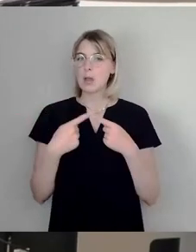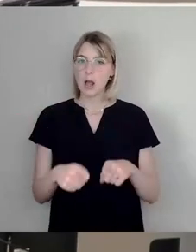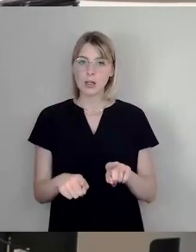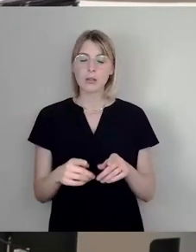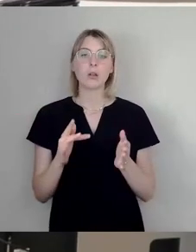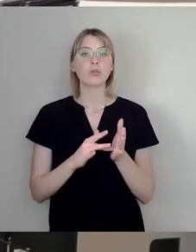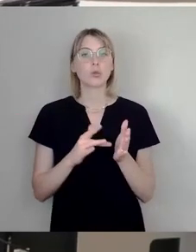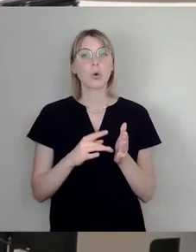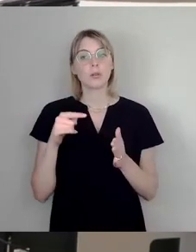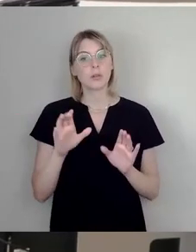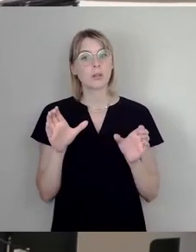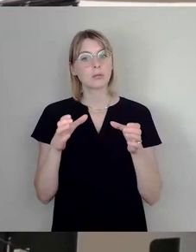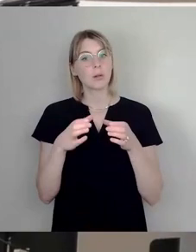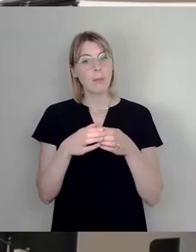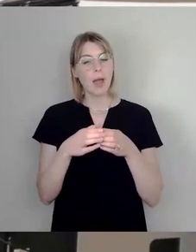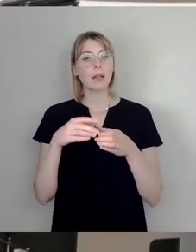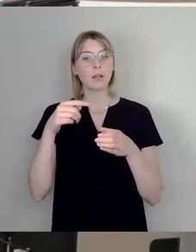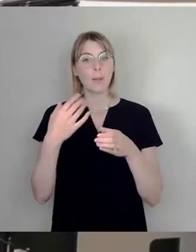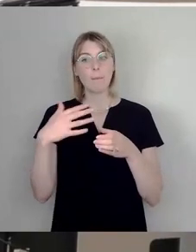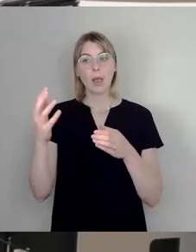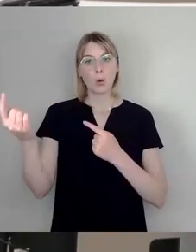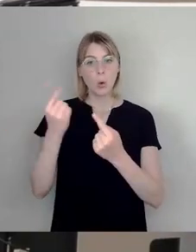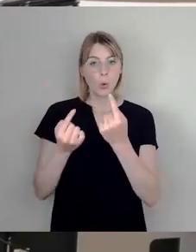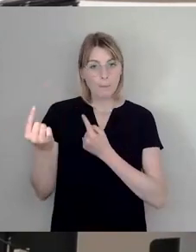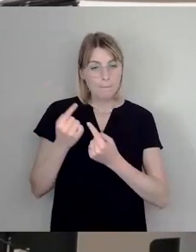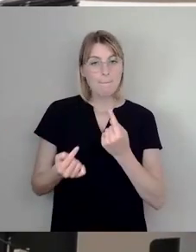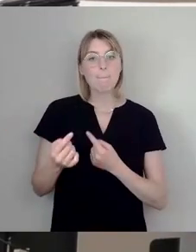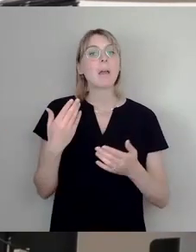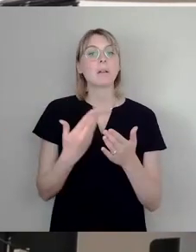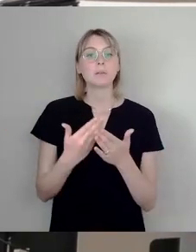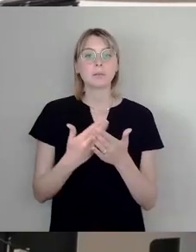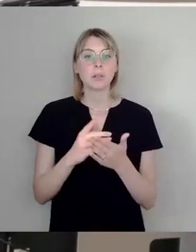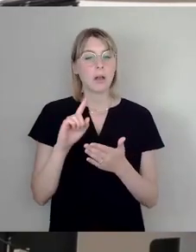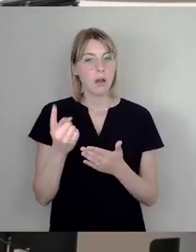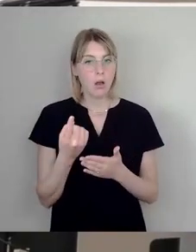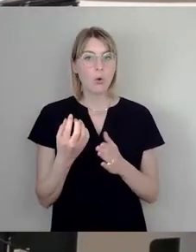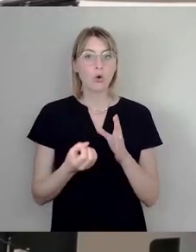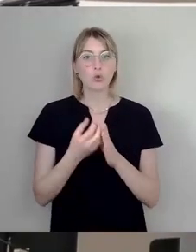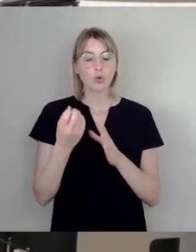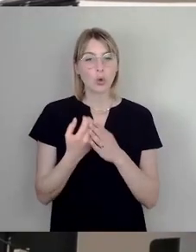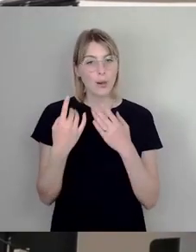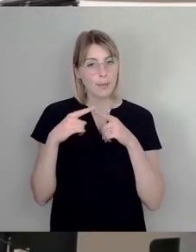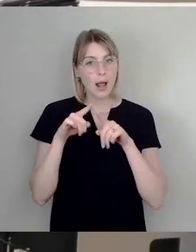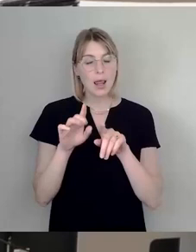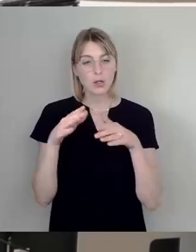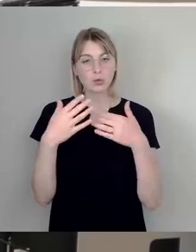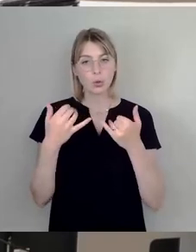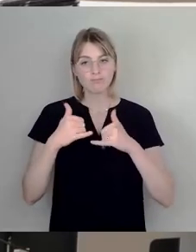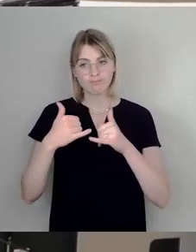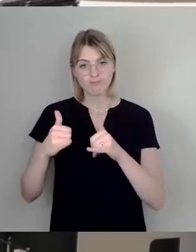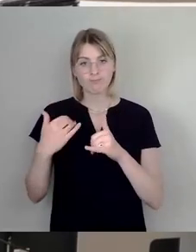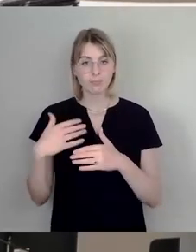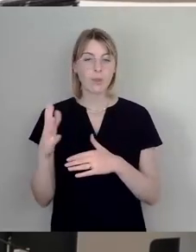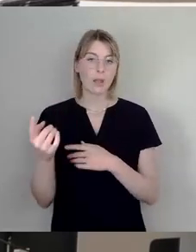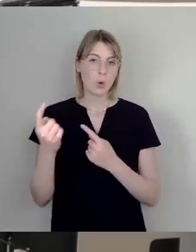Gemeinde und natürlich auch durch eine teilweise kulturell einhergehende Geburtenrate der Zugezogenen.